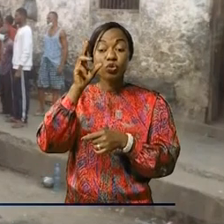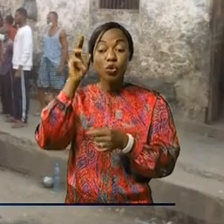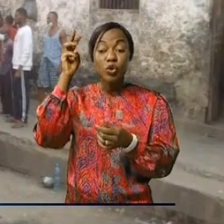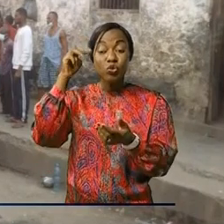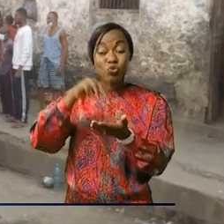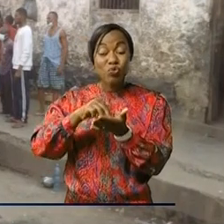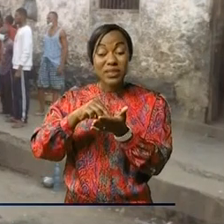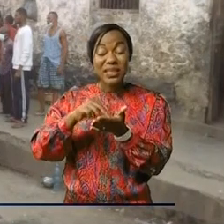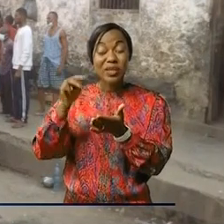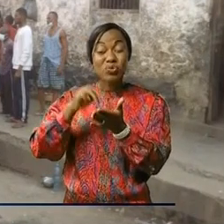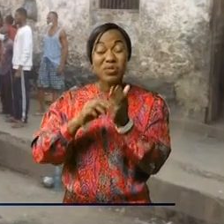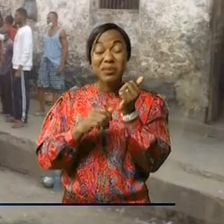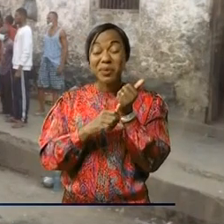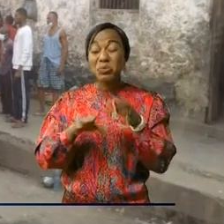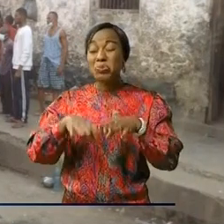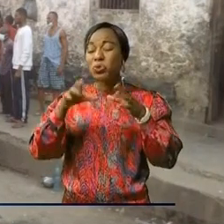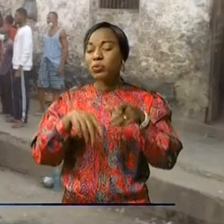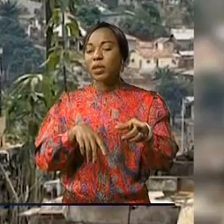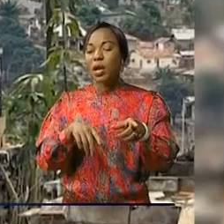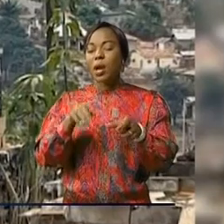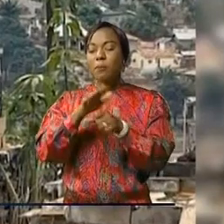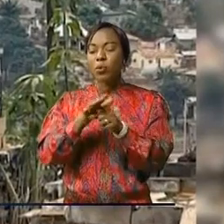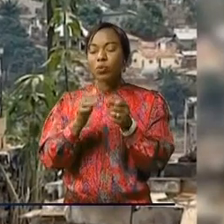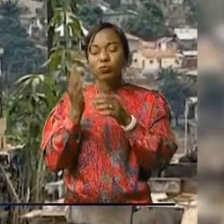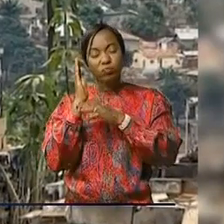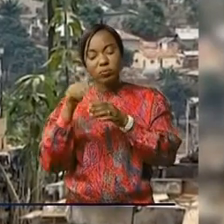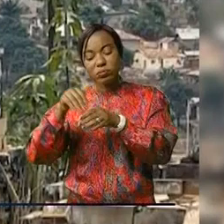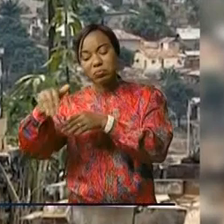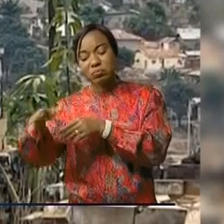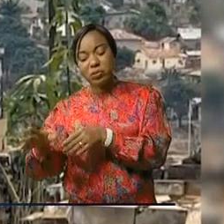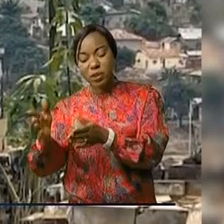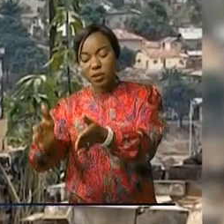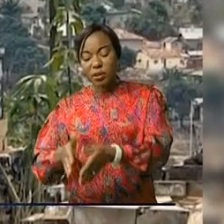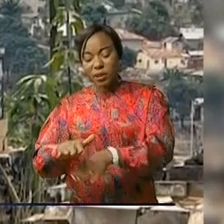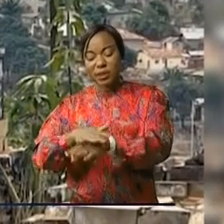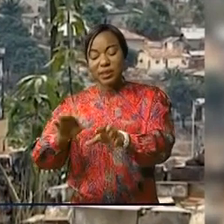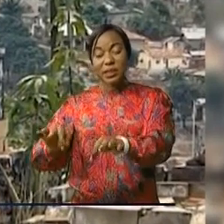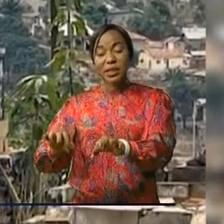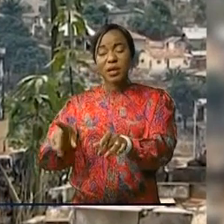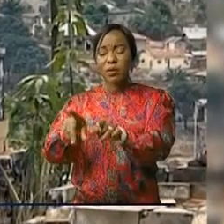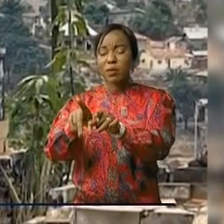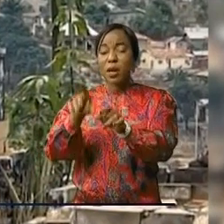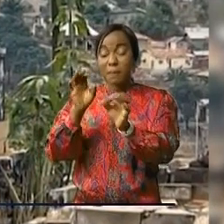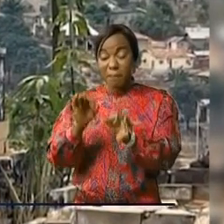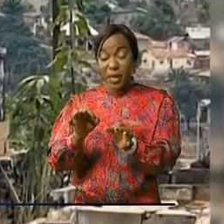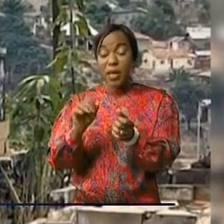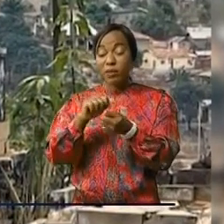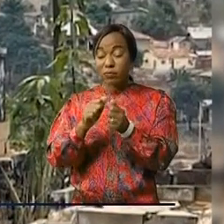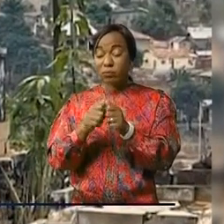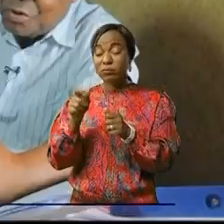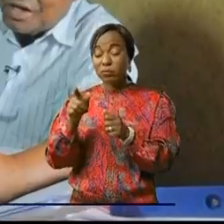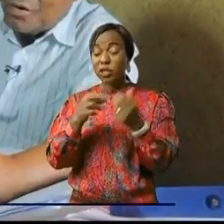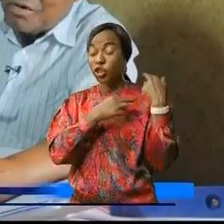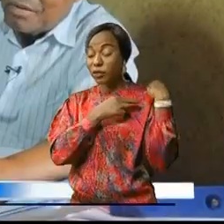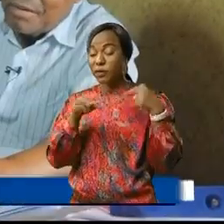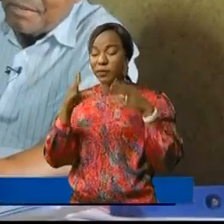conditions déplorables. Certains passent nuit à même le sol. Une situation qui inquiétait les directeurs de cette maison carcérale.